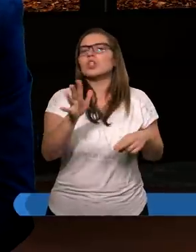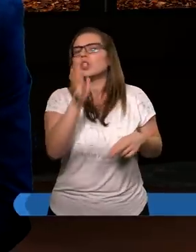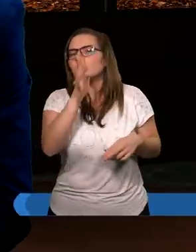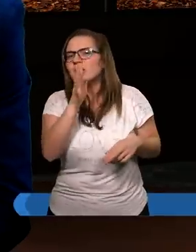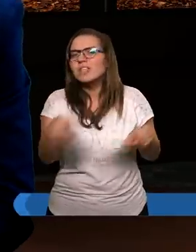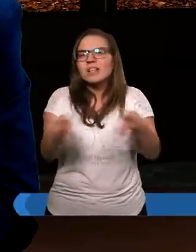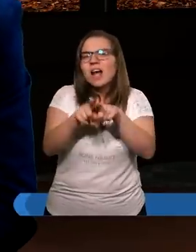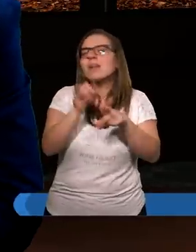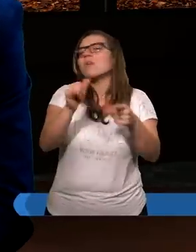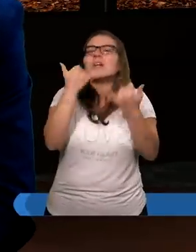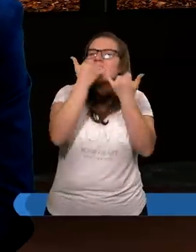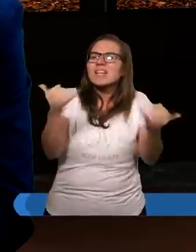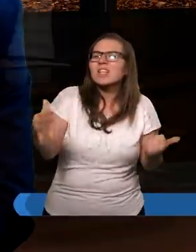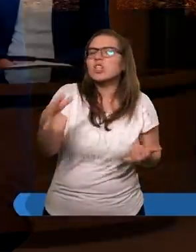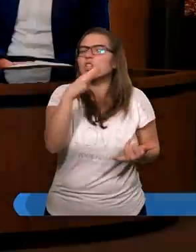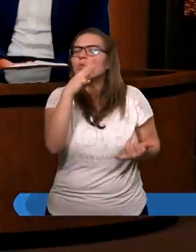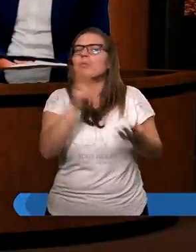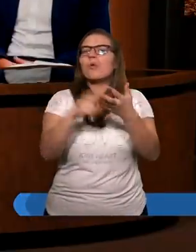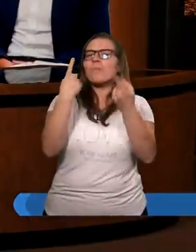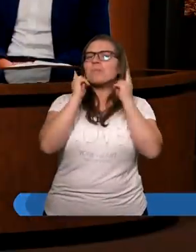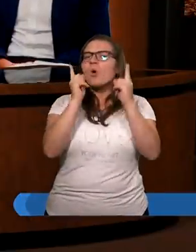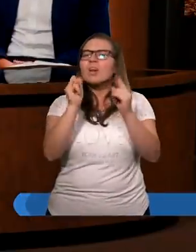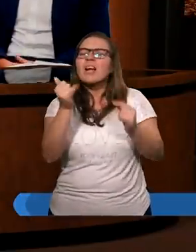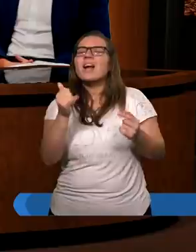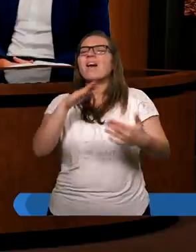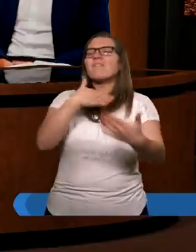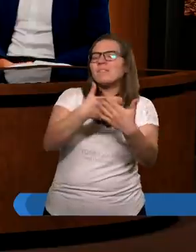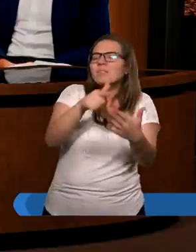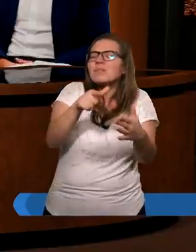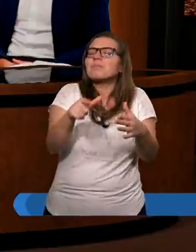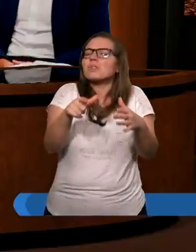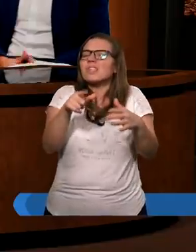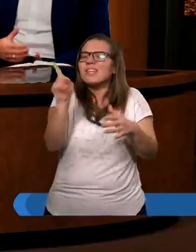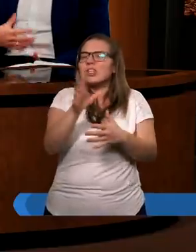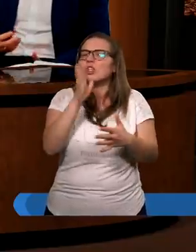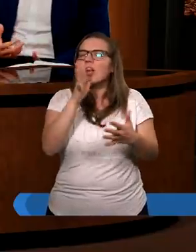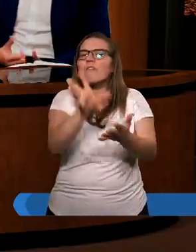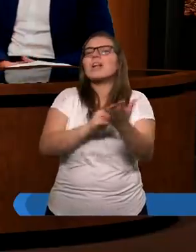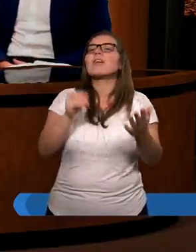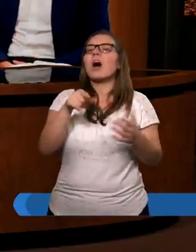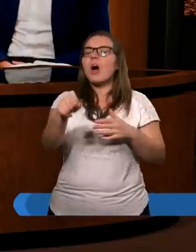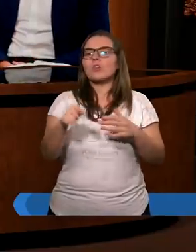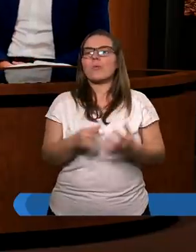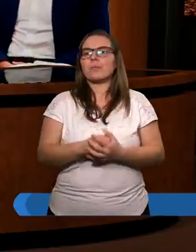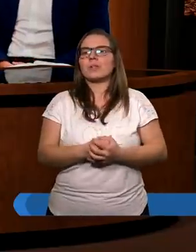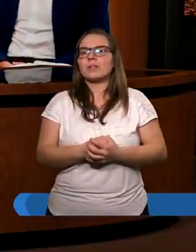nawrócili przez innych Żydów, byli postrzegani jako wyznawcy sekty, sekty żydowskie, czyli odłamu.